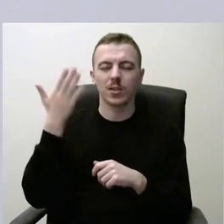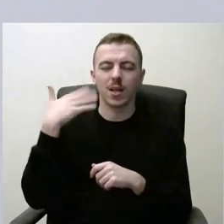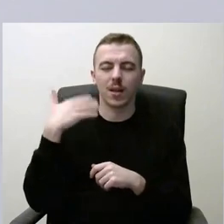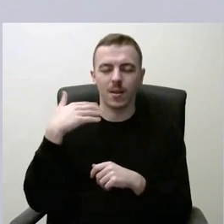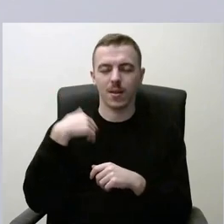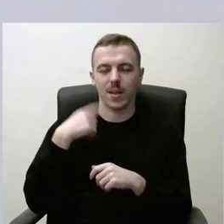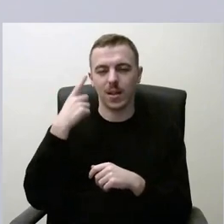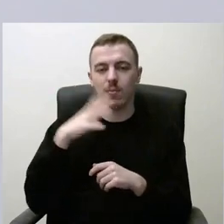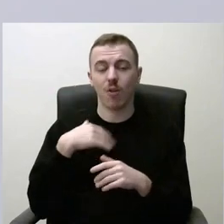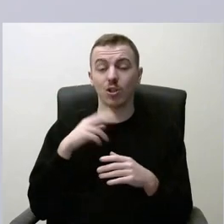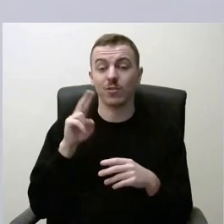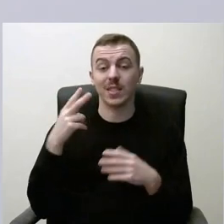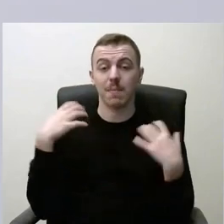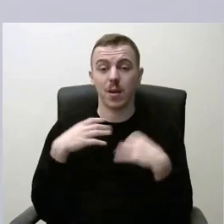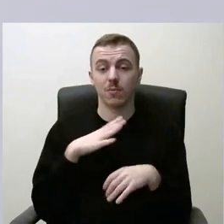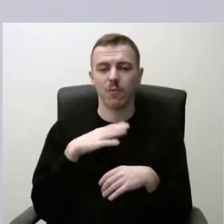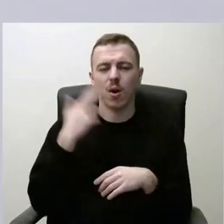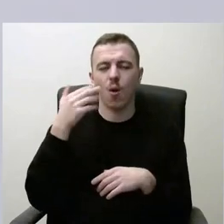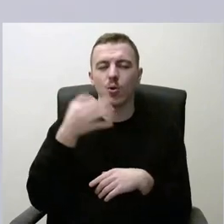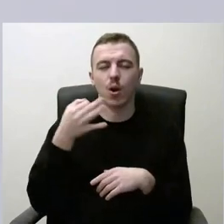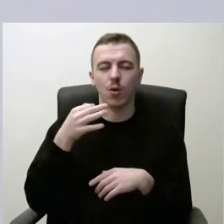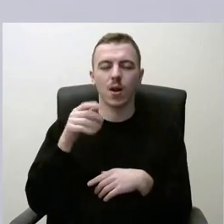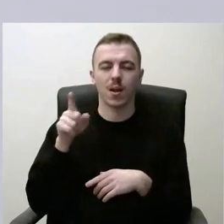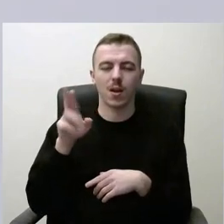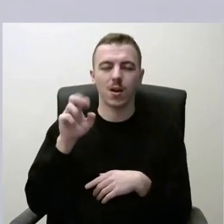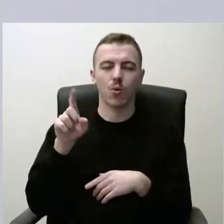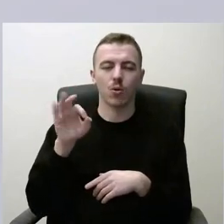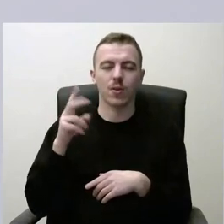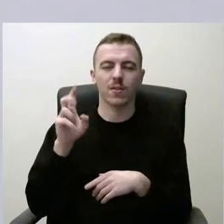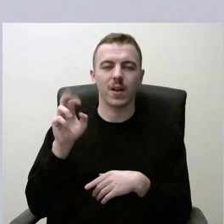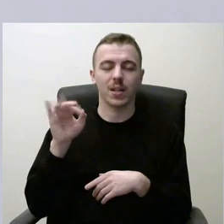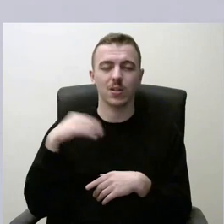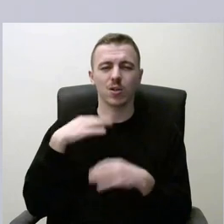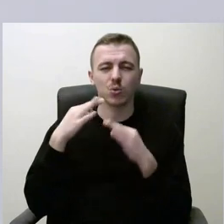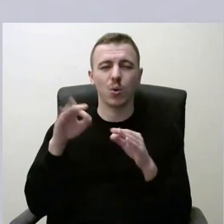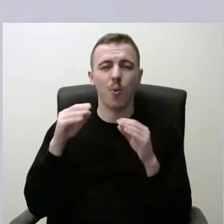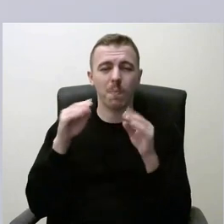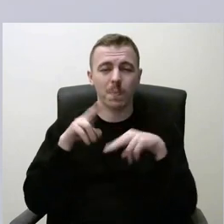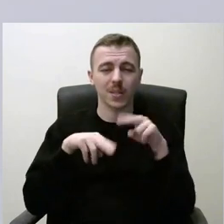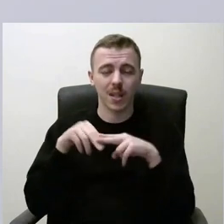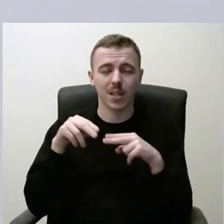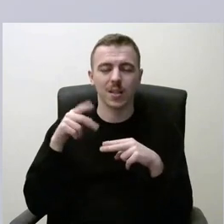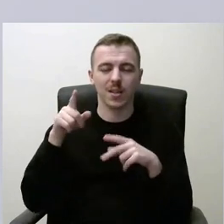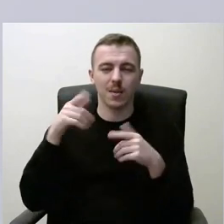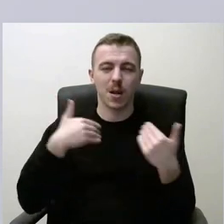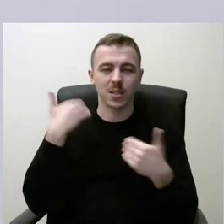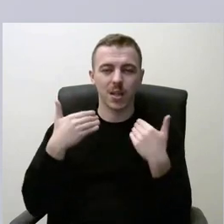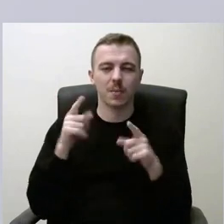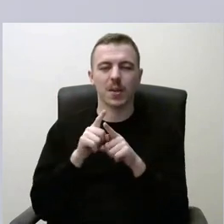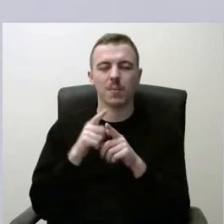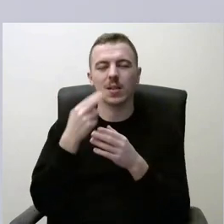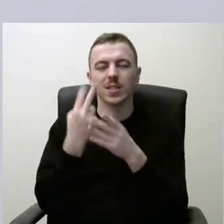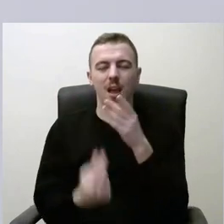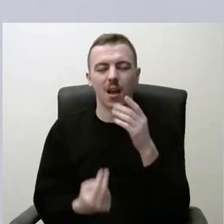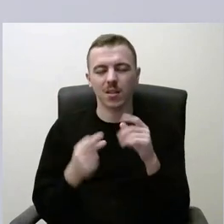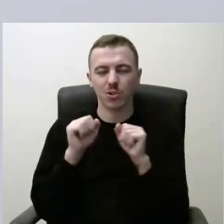siūliau Kauno rajone, raudondvary, pastatyti baseiną. Baseinai tai yra ne tik sveikatinimas, tai yra ir skendimo prevencija, ir